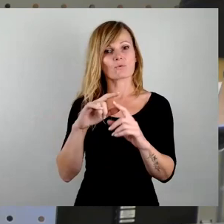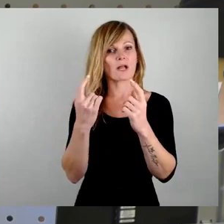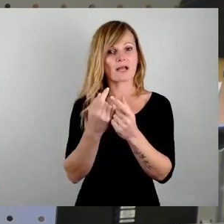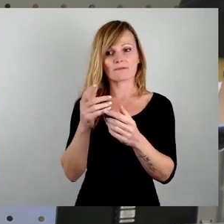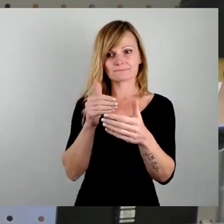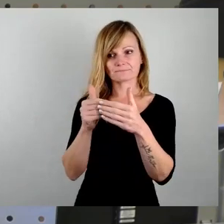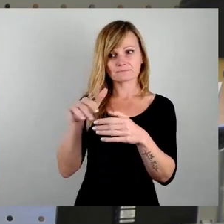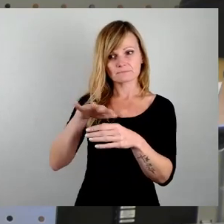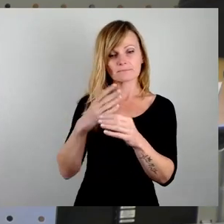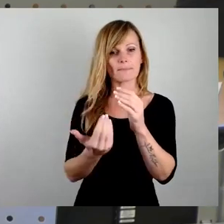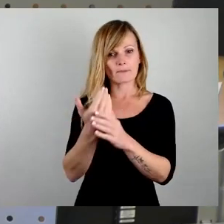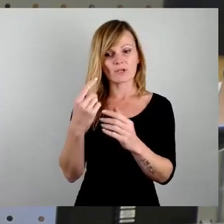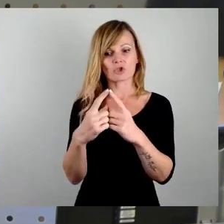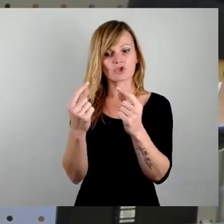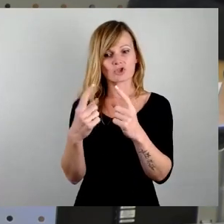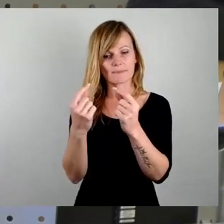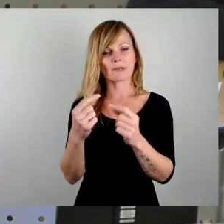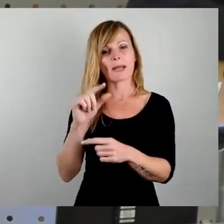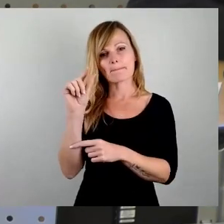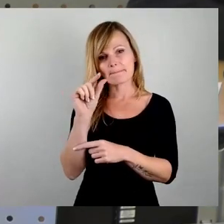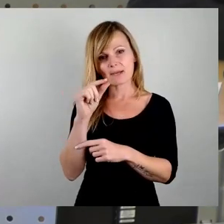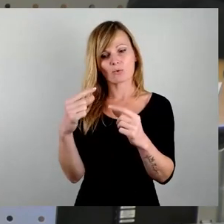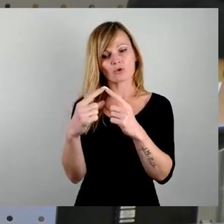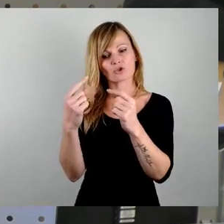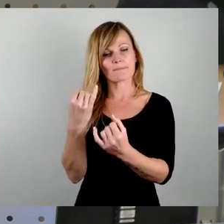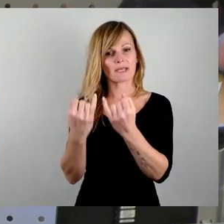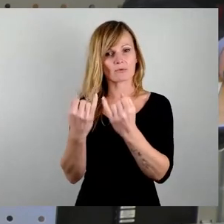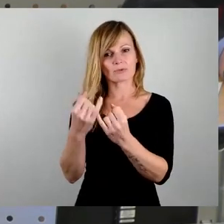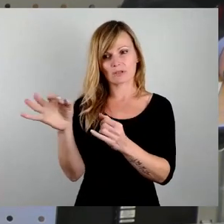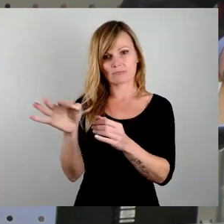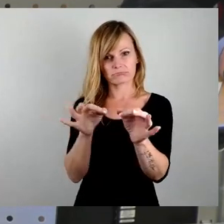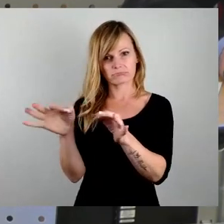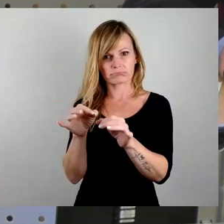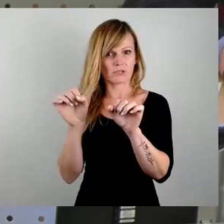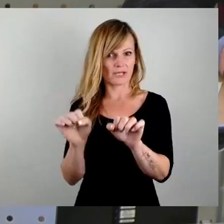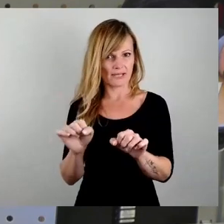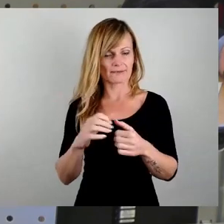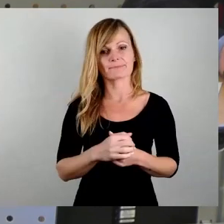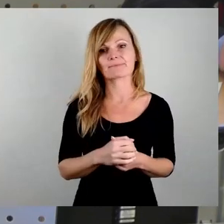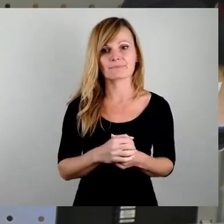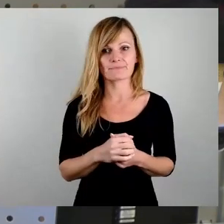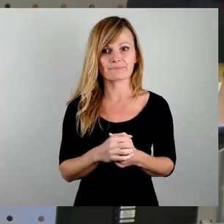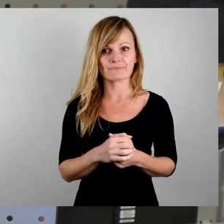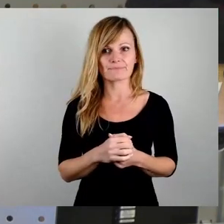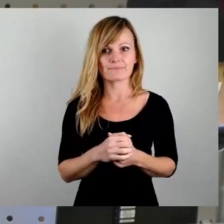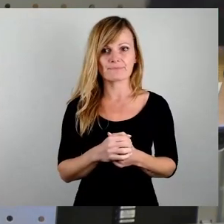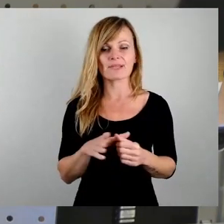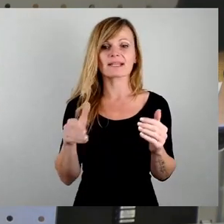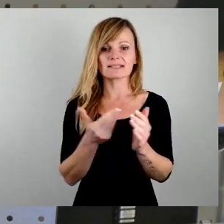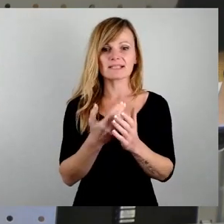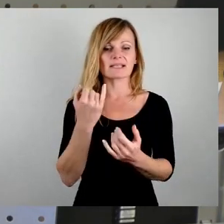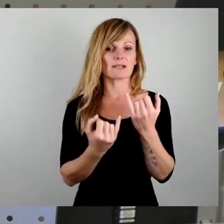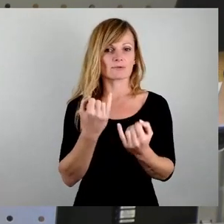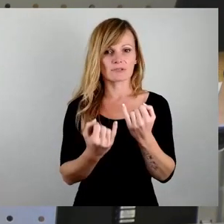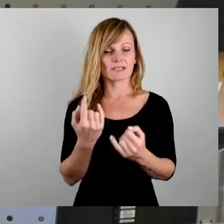-Industrien, Mikrochip-Industrien ansiedeln können. Und diese Industrien haben halt alle